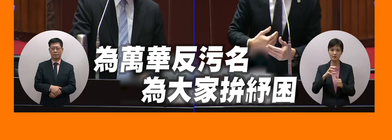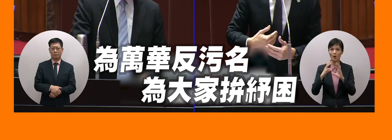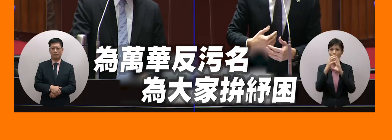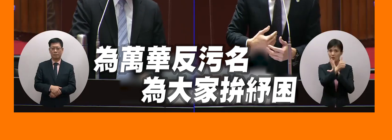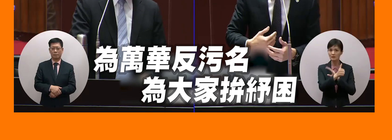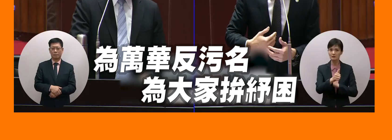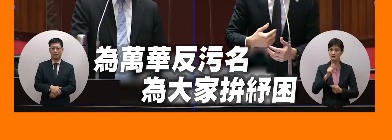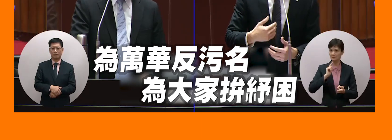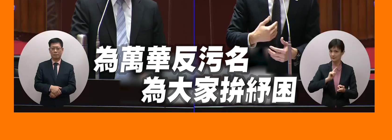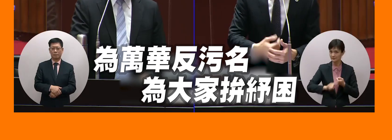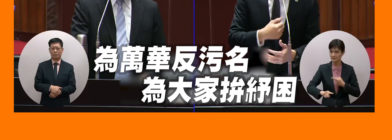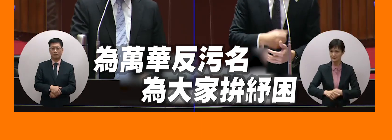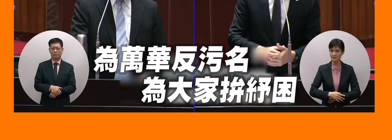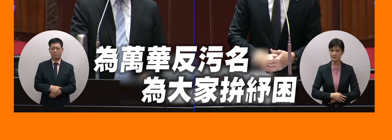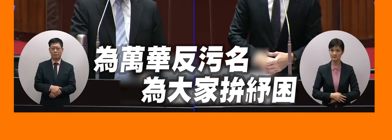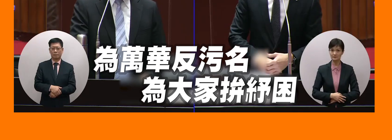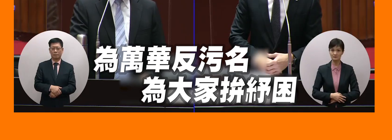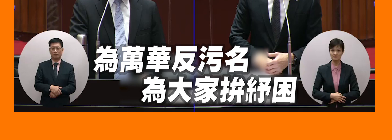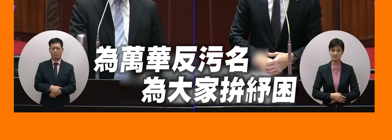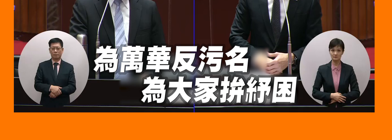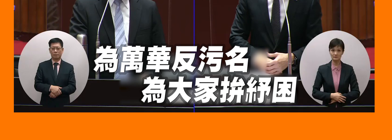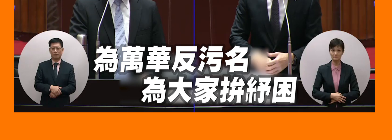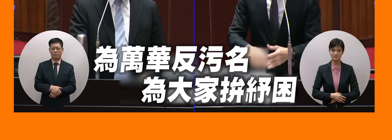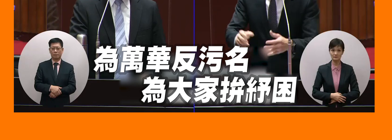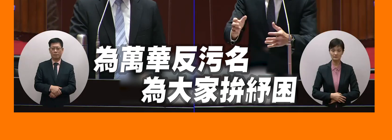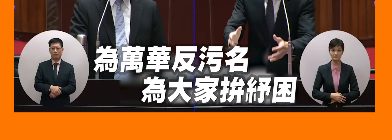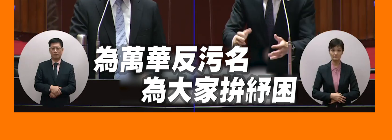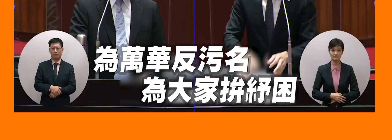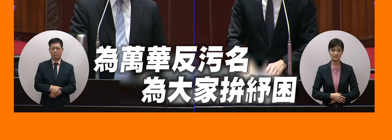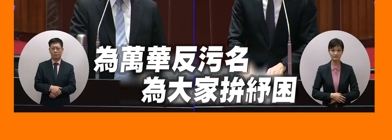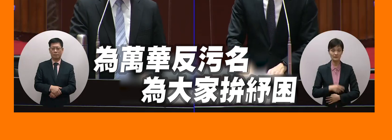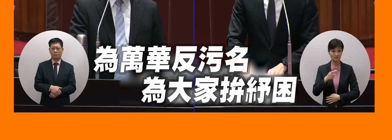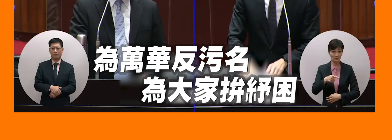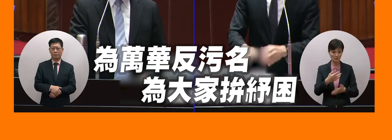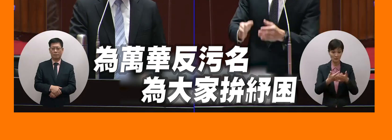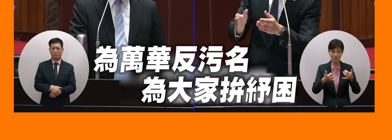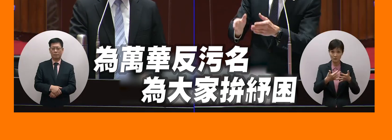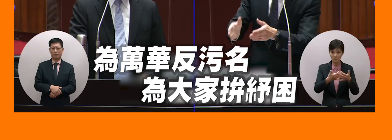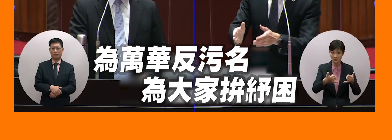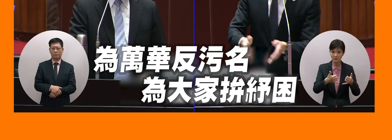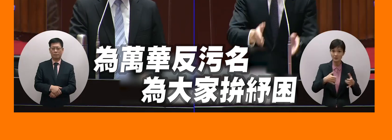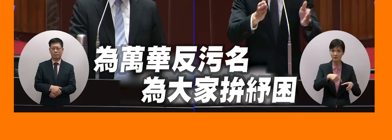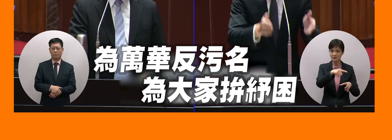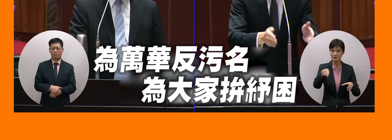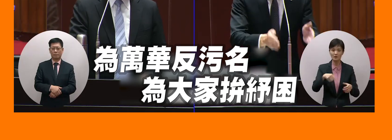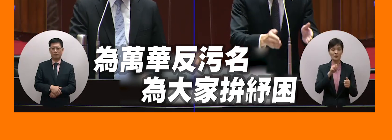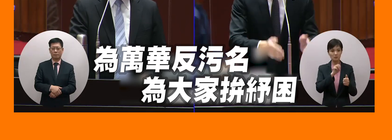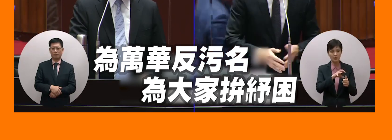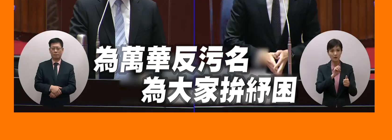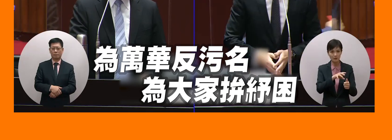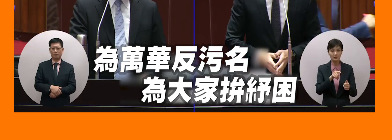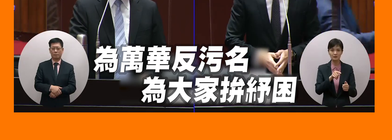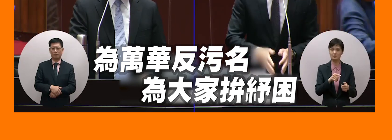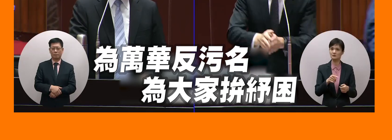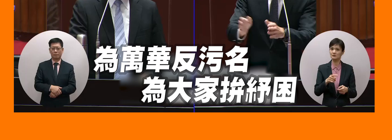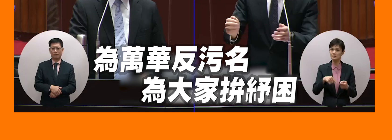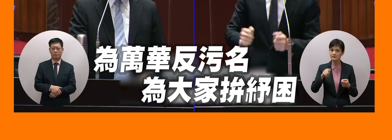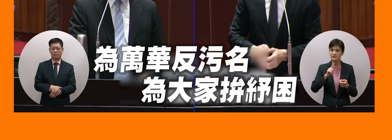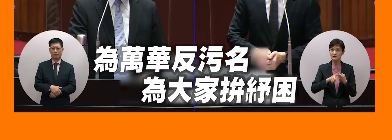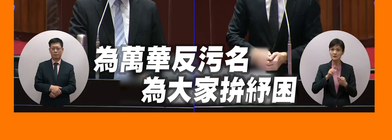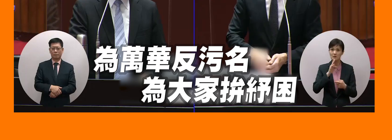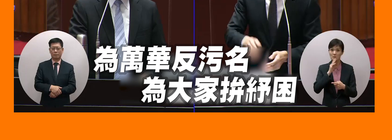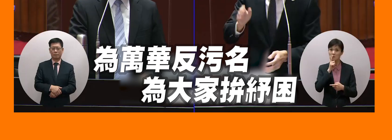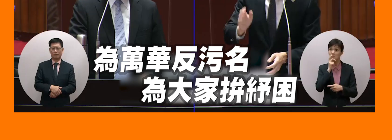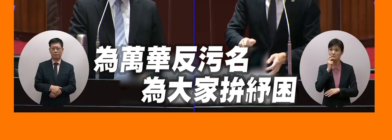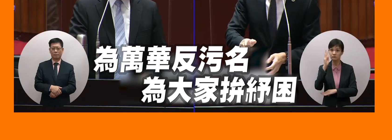宿舍也在我中央的選服裡面那些學生一直跟他說你要遵守中央的規定結果他